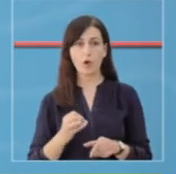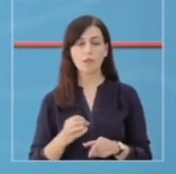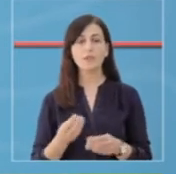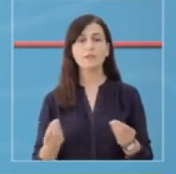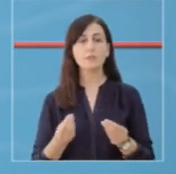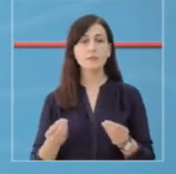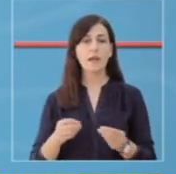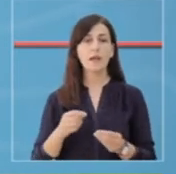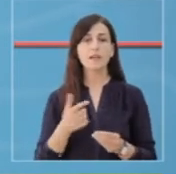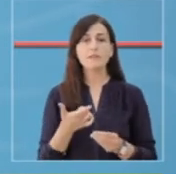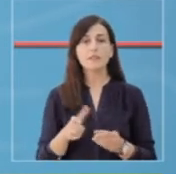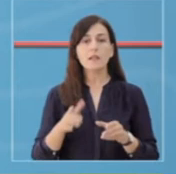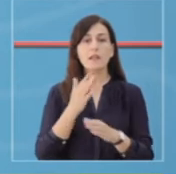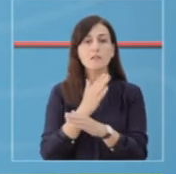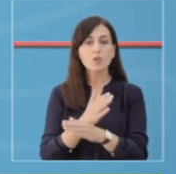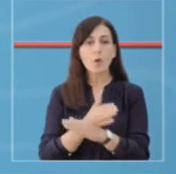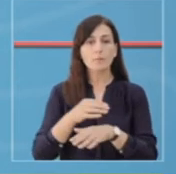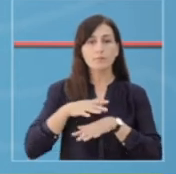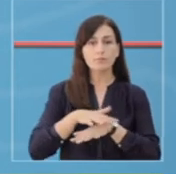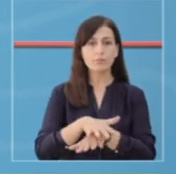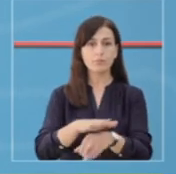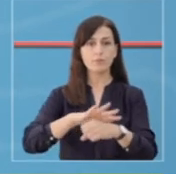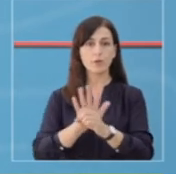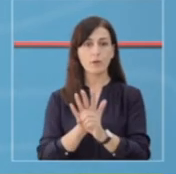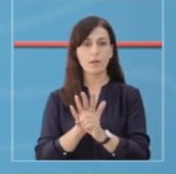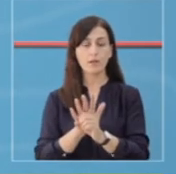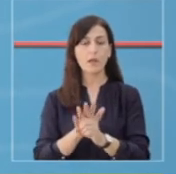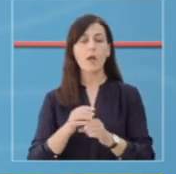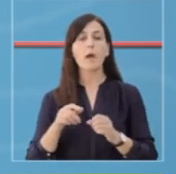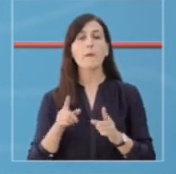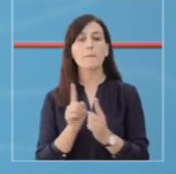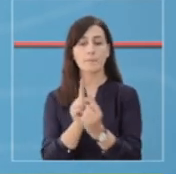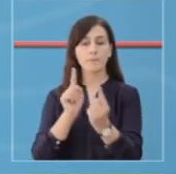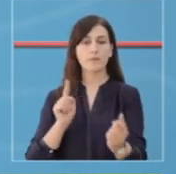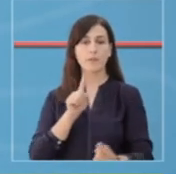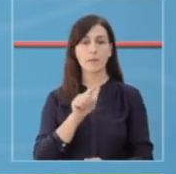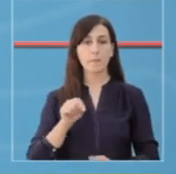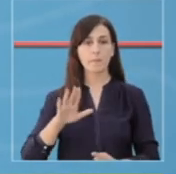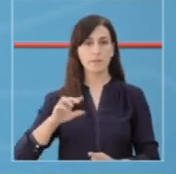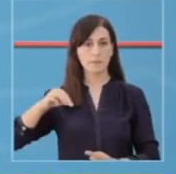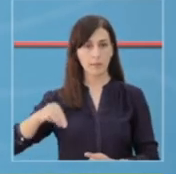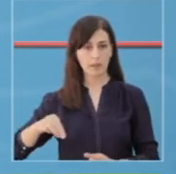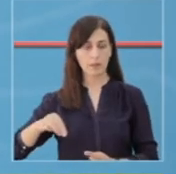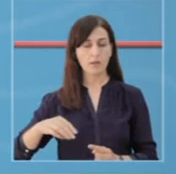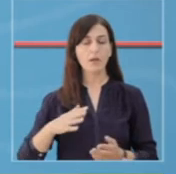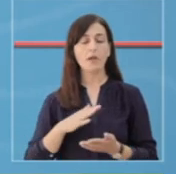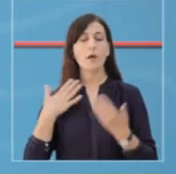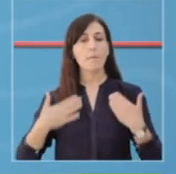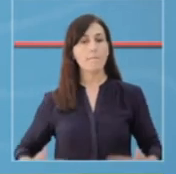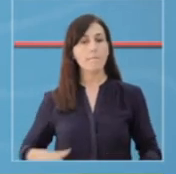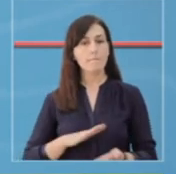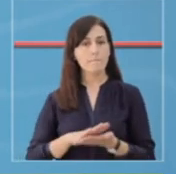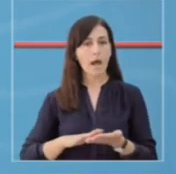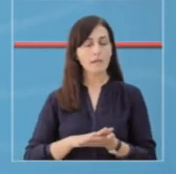përhapjën e infekcionit, është duke ruajtur distancën fizike prej 1.5 meter nga njëri tjetri, duke ruajtur higjenën